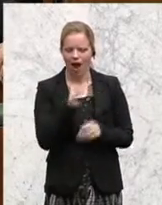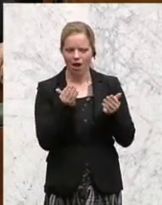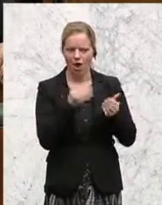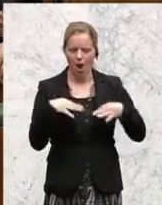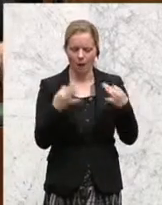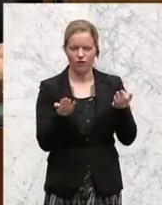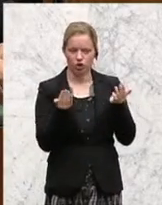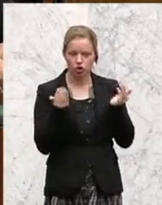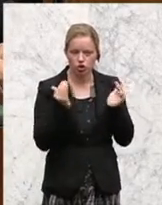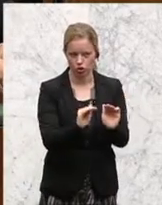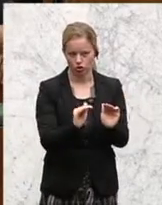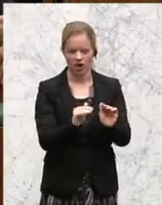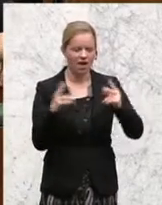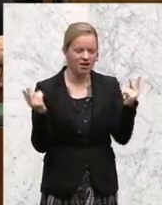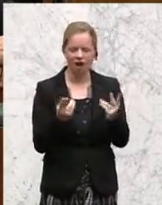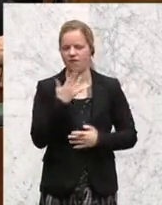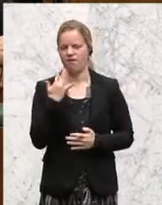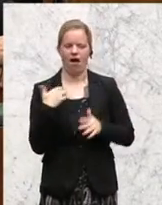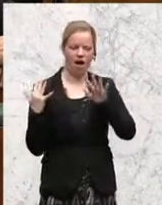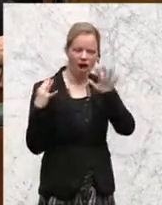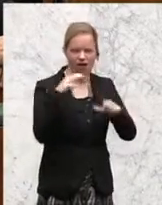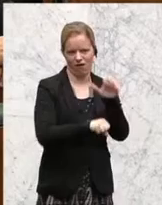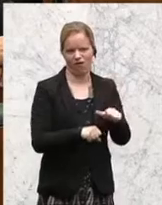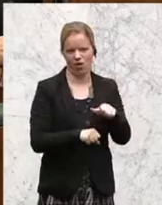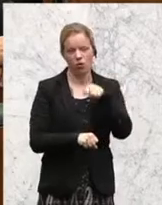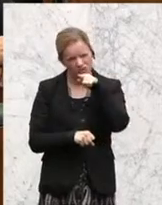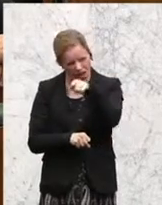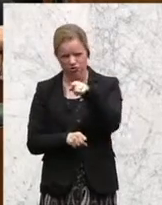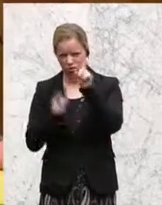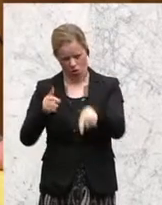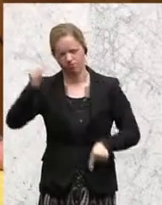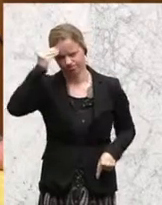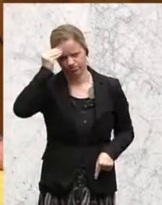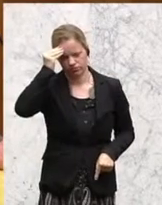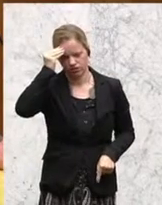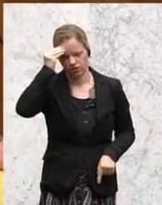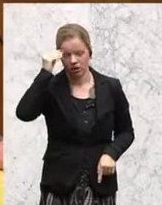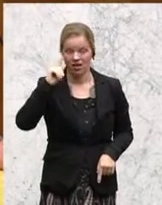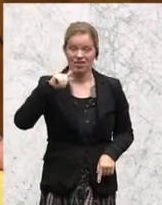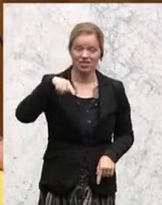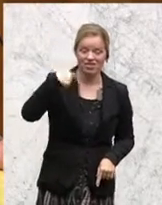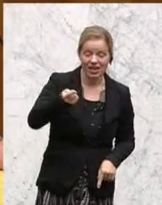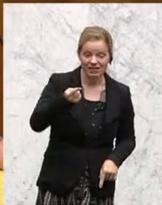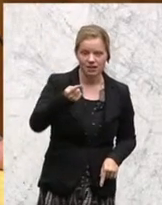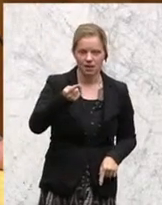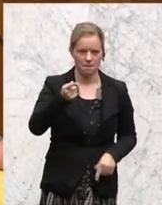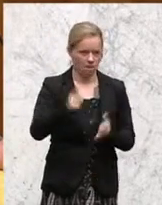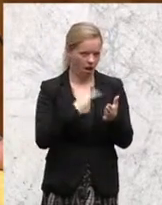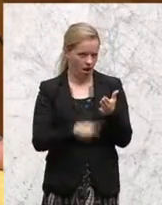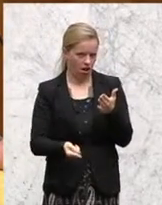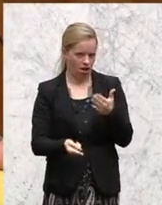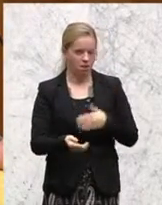Schreiben Sie sich das einmal in Ihr blaues Stammbuch. Und wenn der nächste Täter sich zuerst mit seinen Freunden